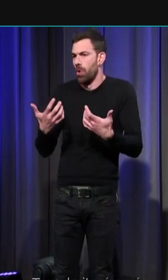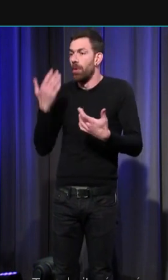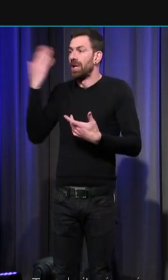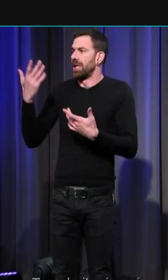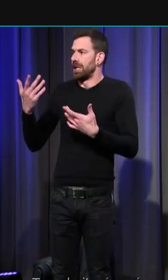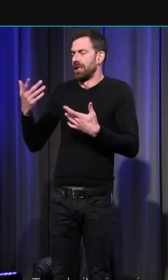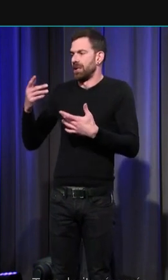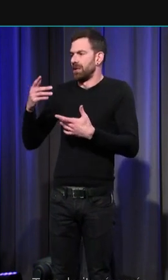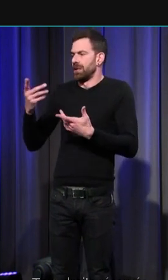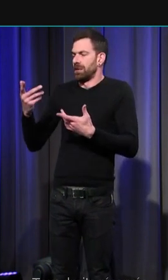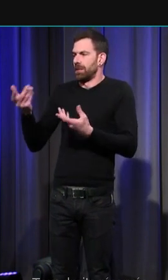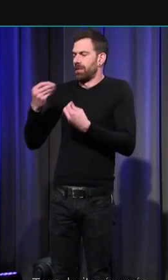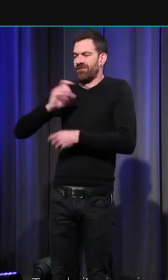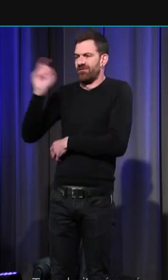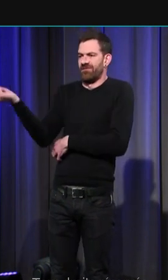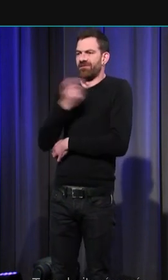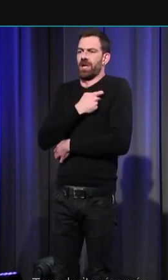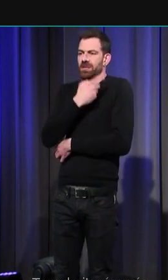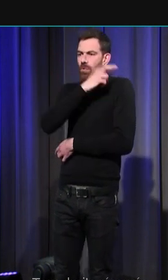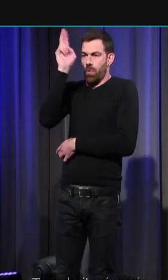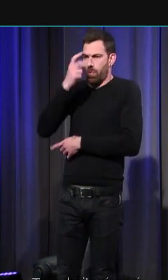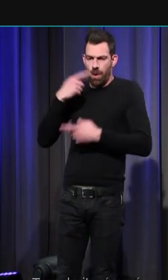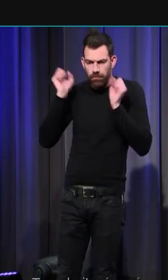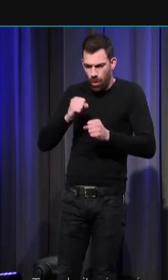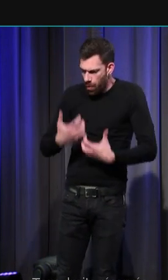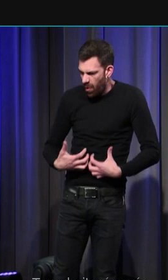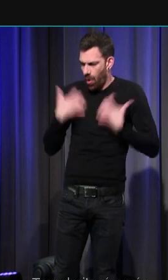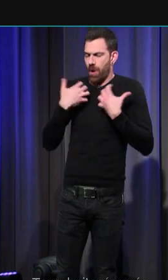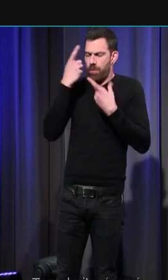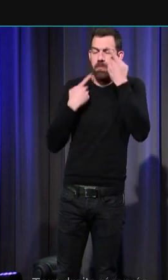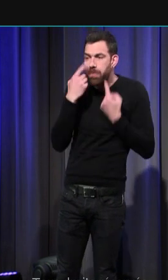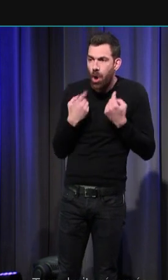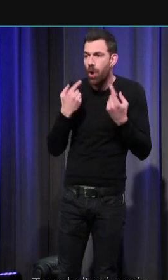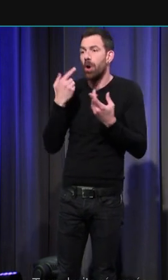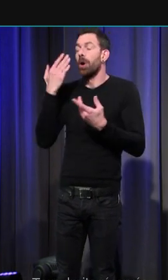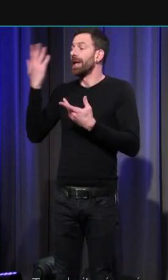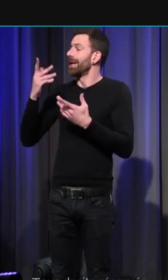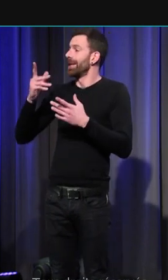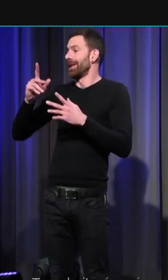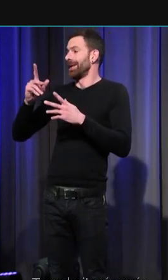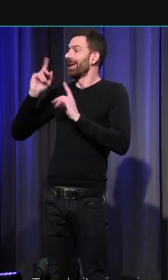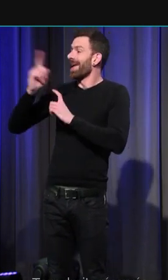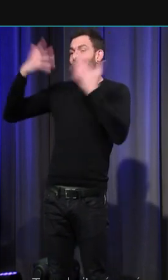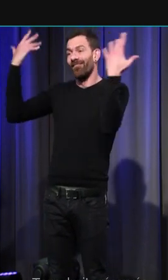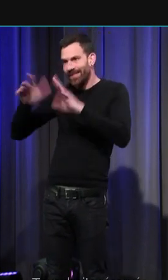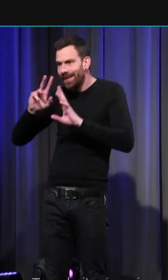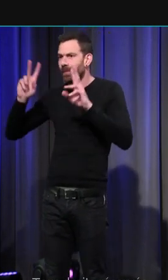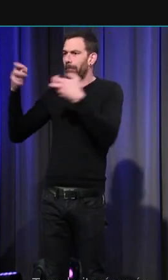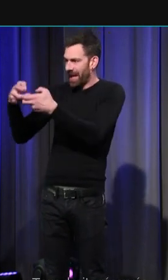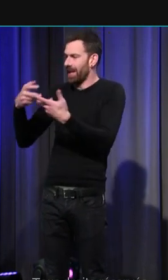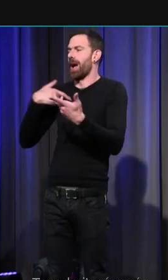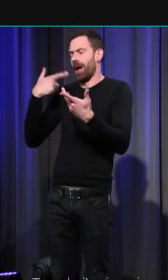bafouée ils pleurent de joie quand la paix est rétablie ils pleurent de tristesse quand les caisses du trésor sont vides